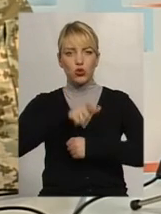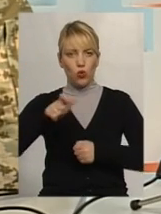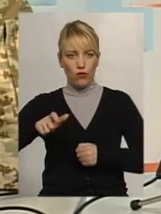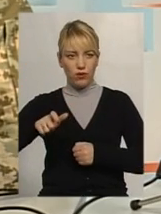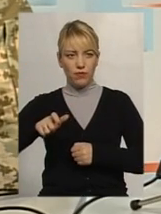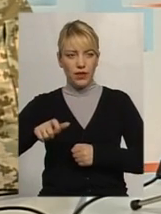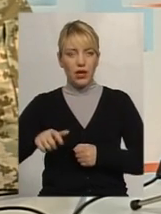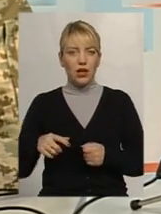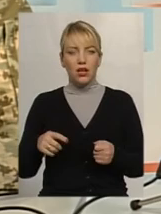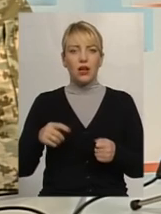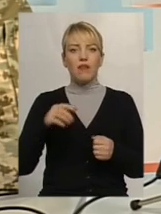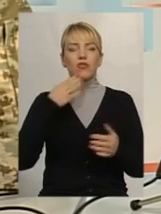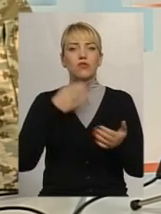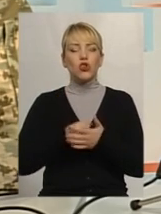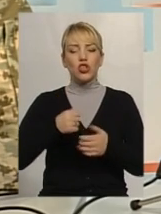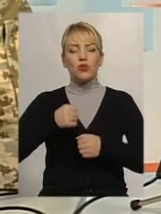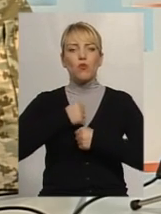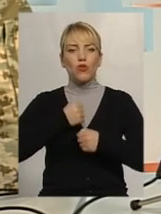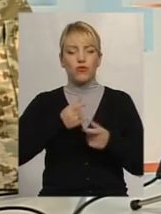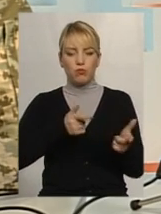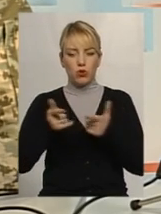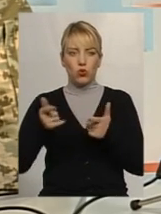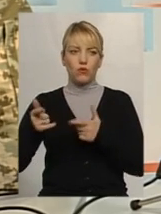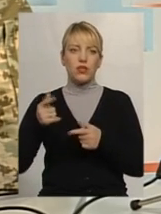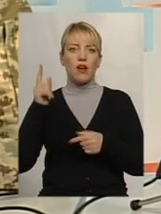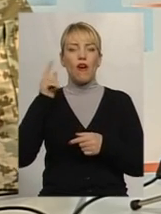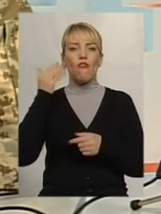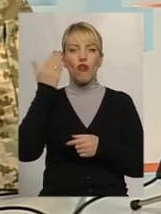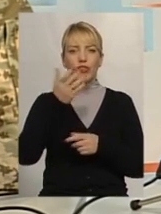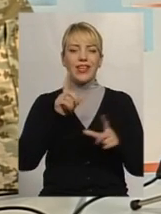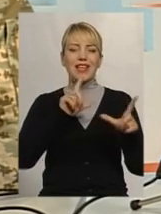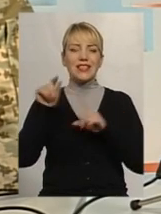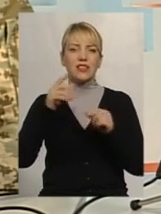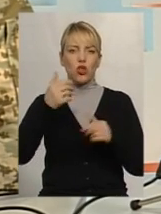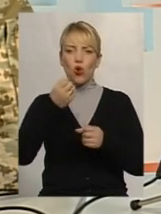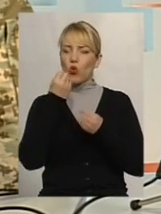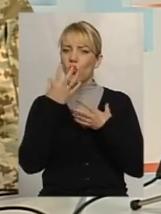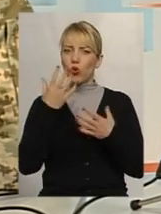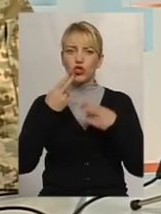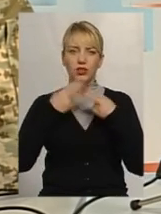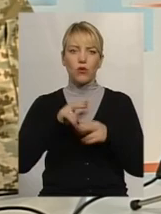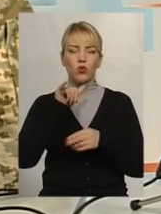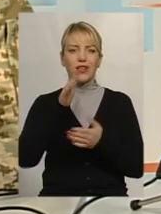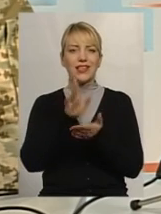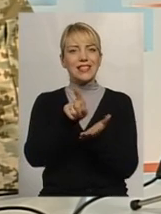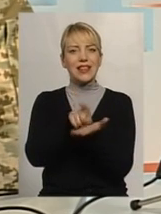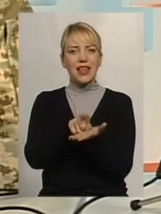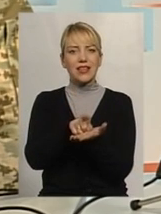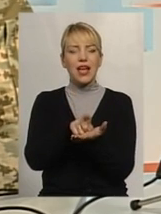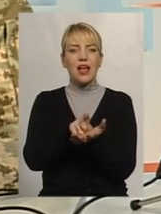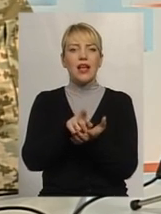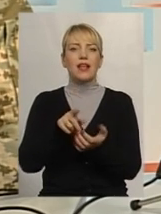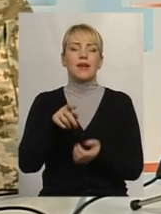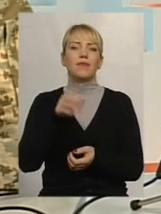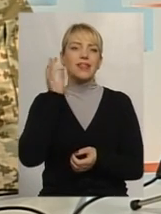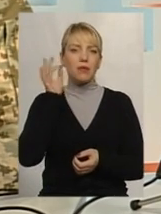своїй такій бойовій підготовці, вони їздять на хорошій техніці. В них є танки «Леопард» німецькі, в